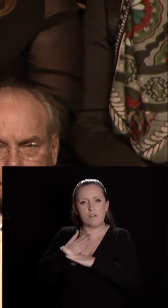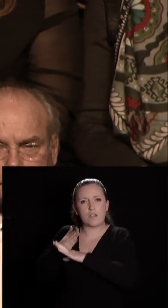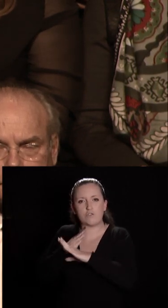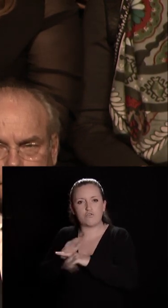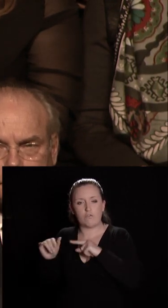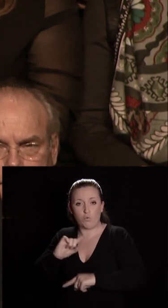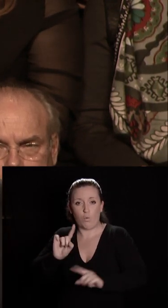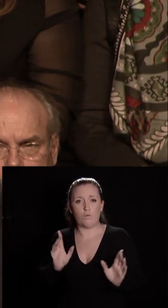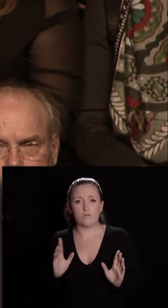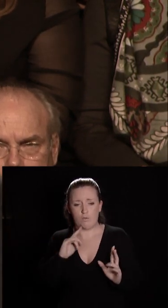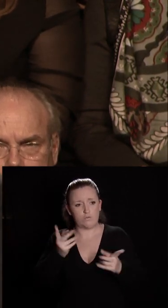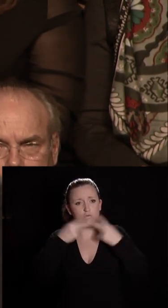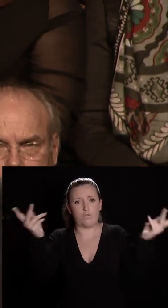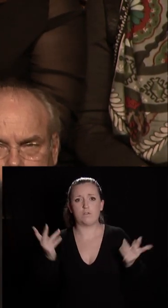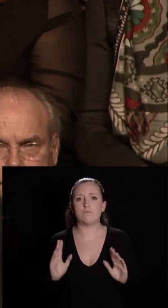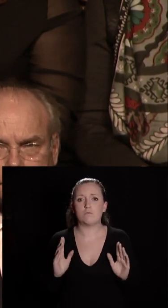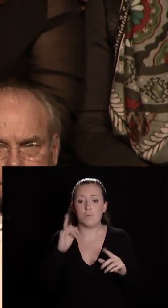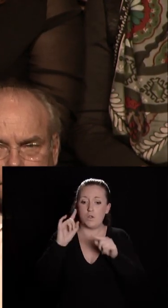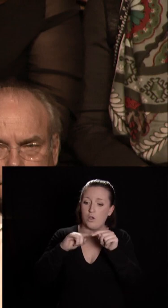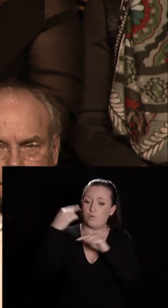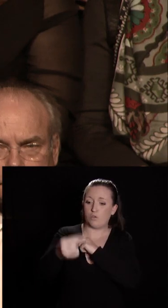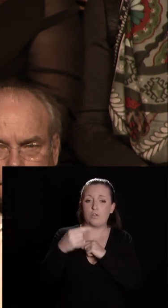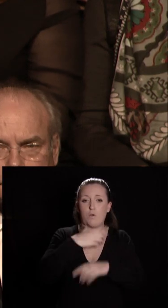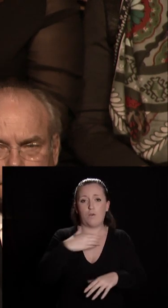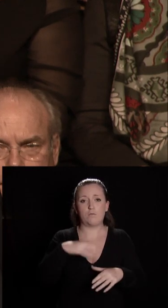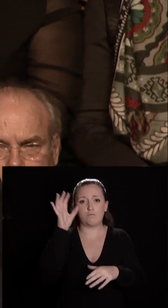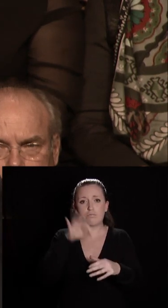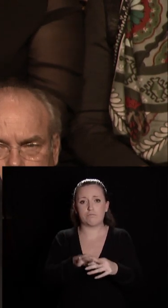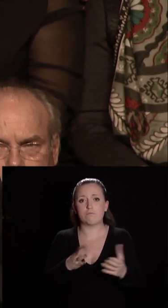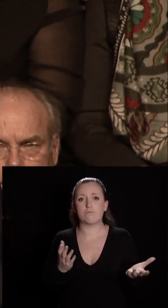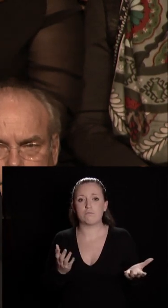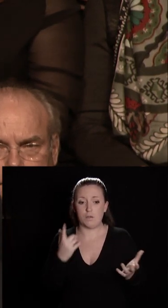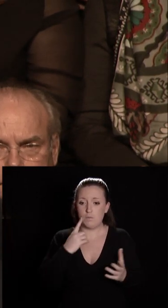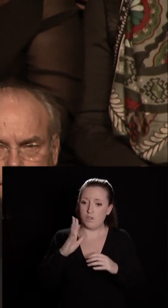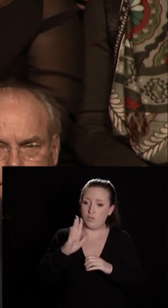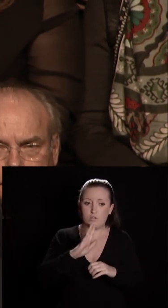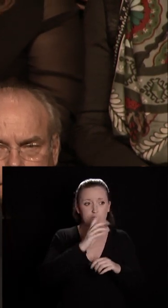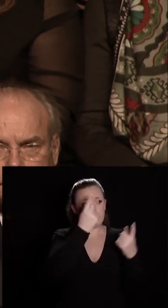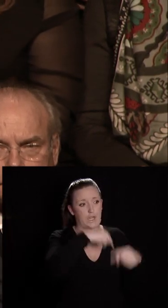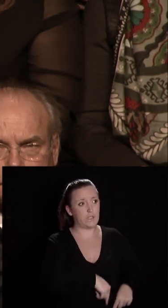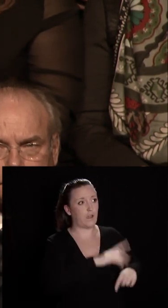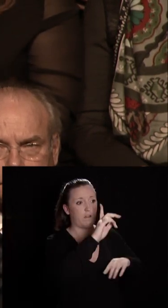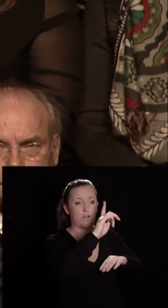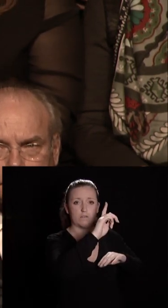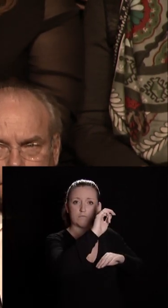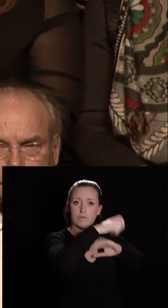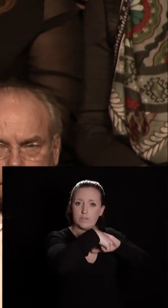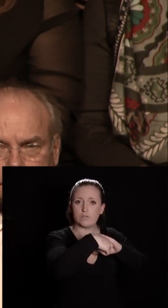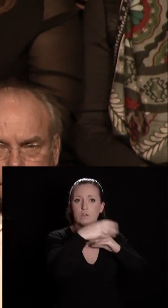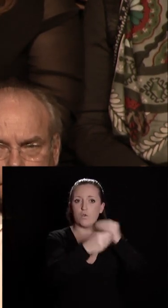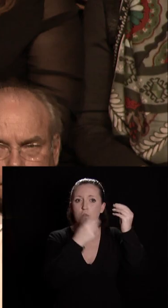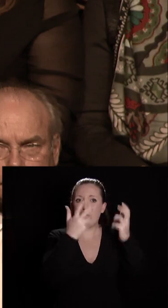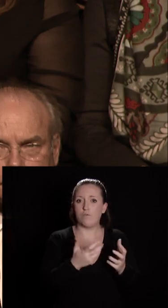dis ouvertement, si dans un prochain mandat municipal le soutien financier de l'Etat disparaît ou si d'autres veulent faire